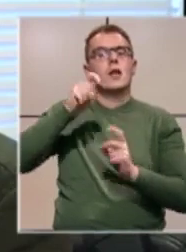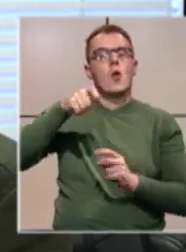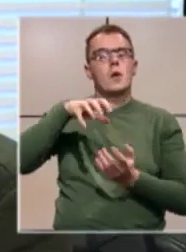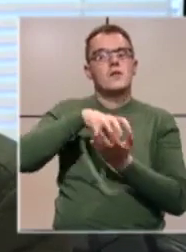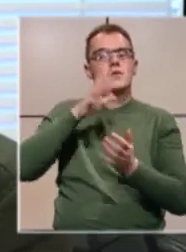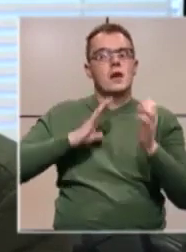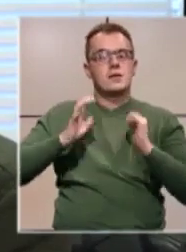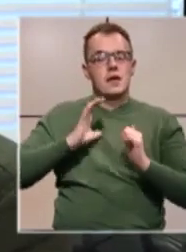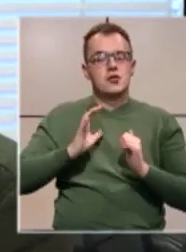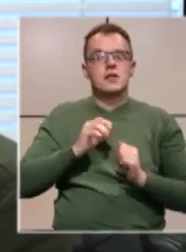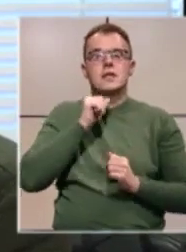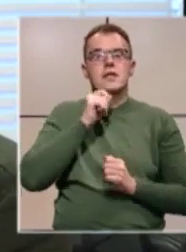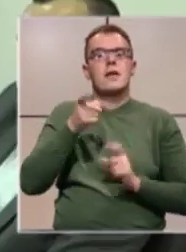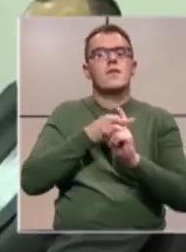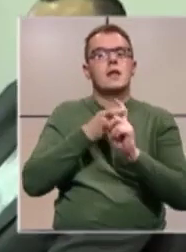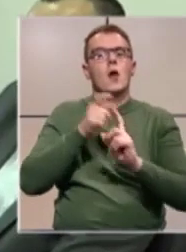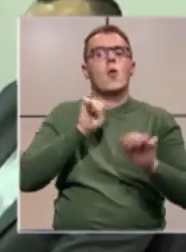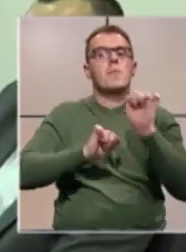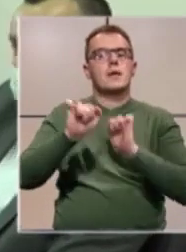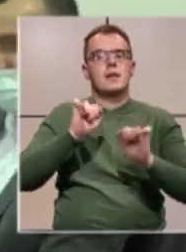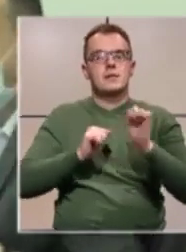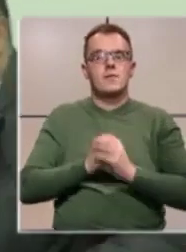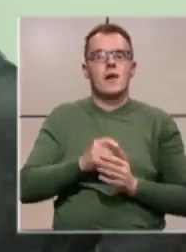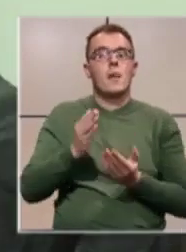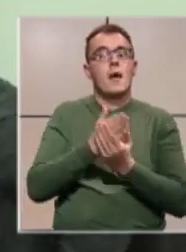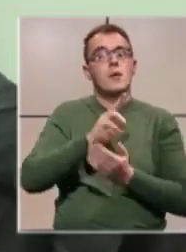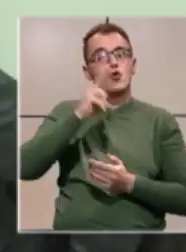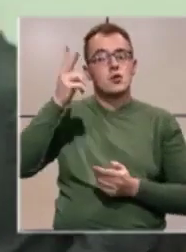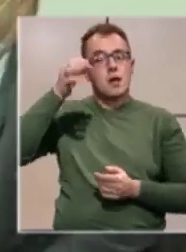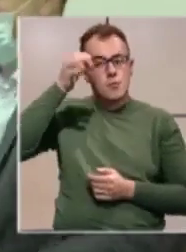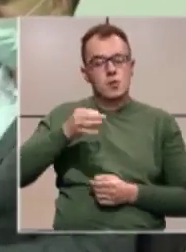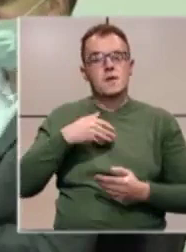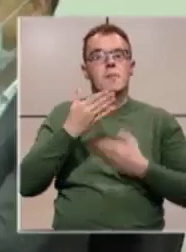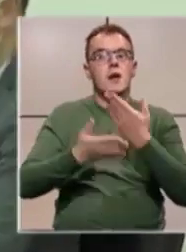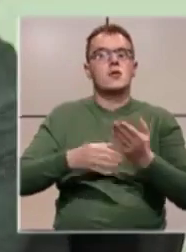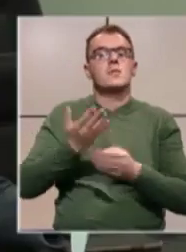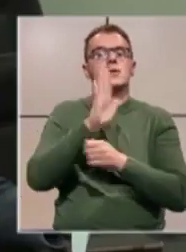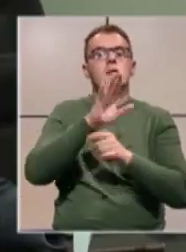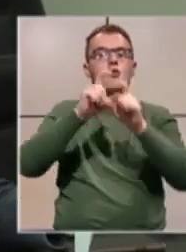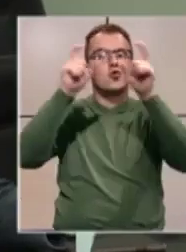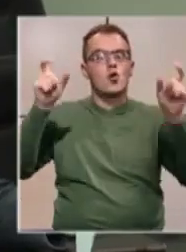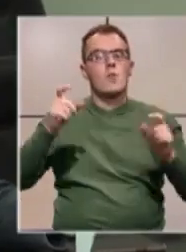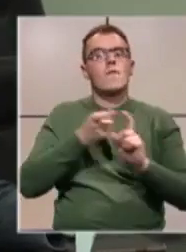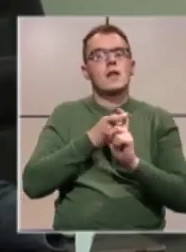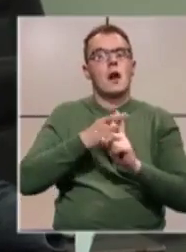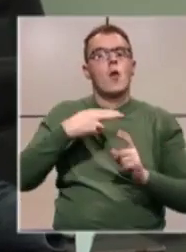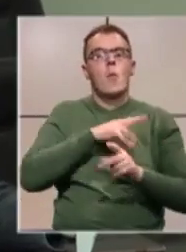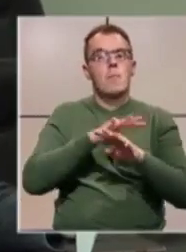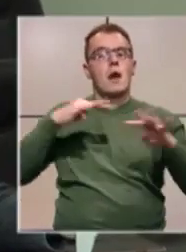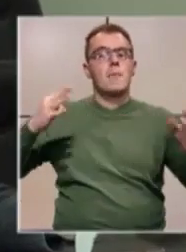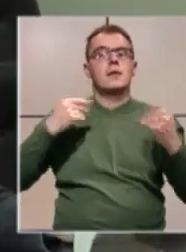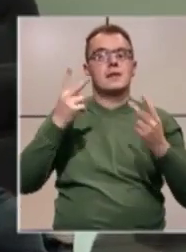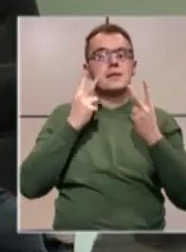civilne zaštite i Federalnog pravobraniteljstva. Među ostalim, povjerenstvo predlaže Zastupničkom domu Federalnog parlamenta da